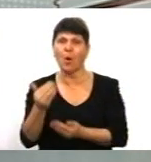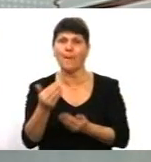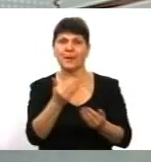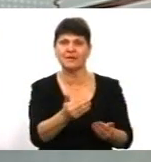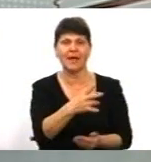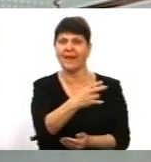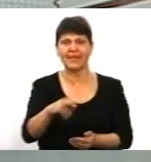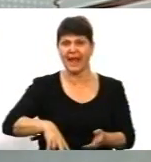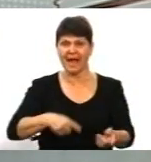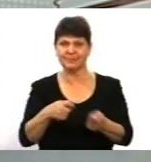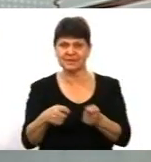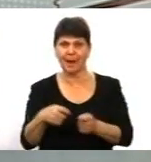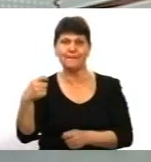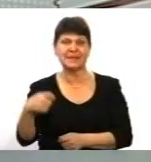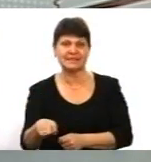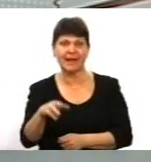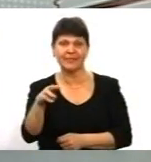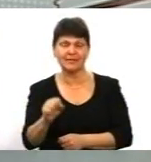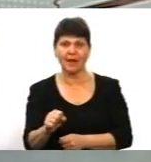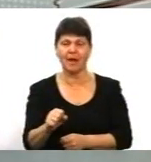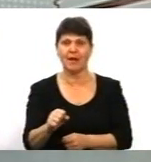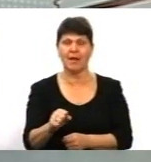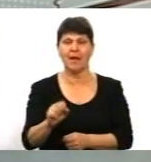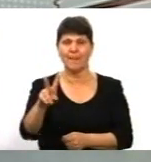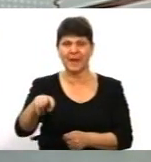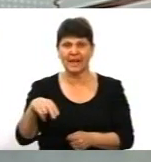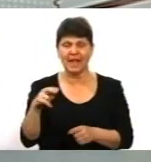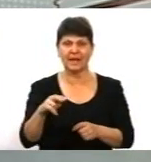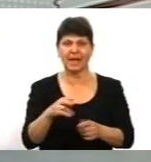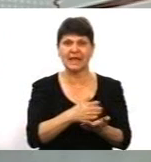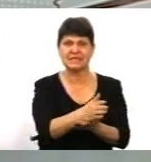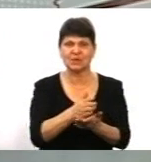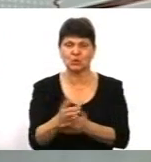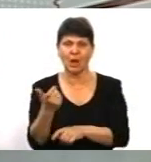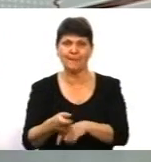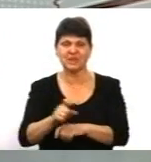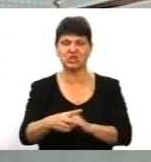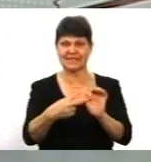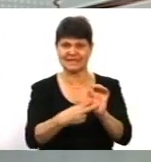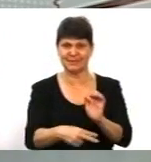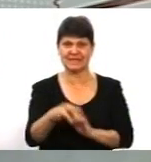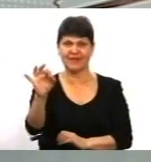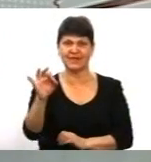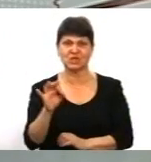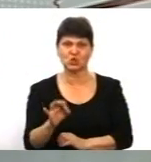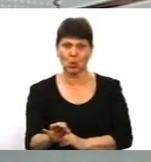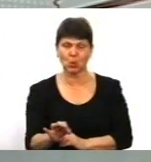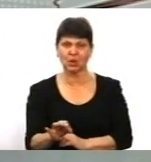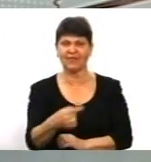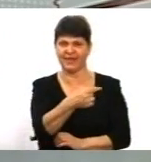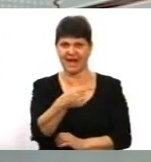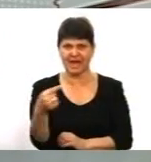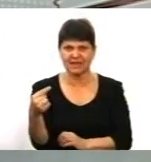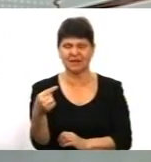адміністрації президента, які провели незалежні інституції. Більше 70% негативної, навіть